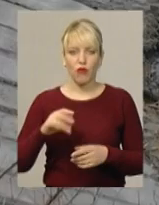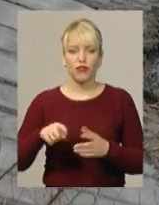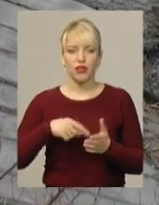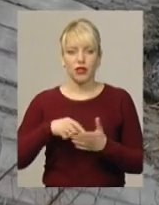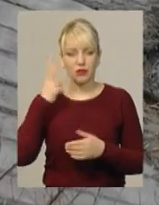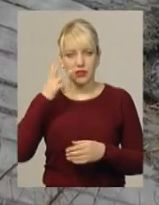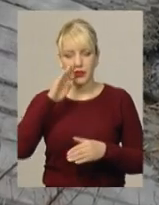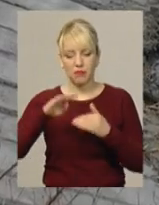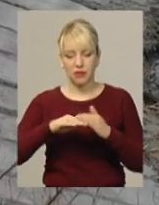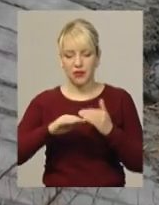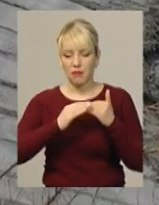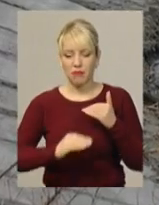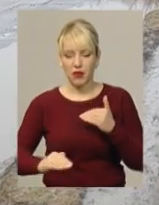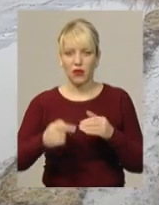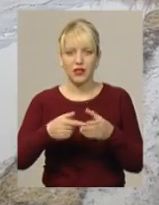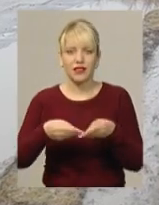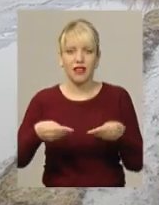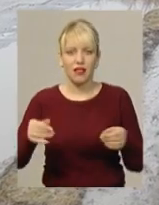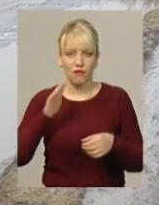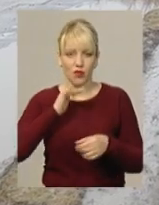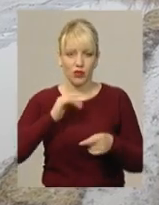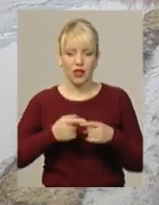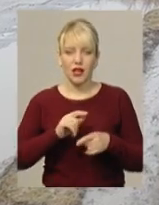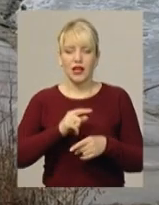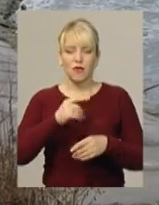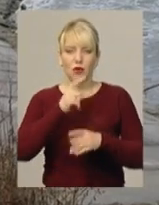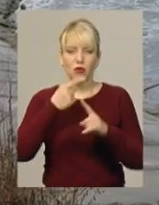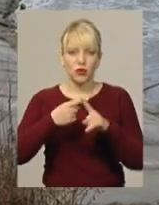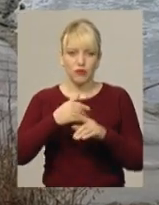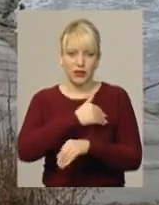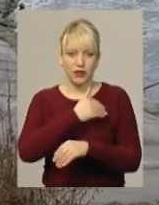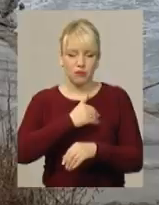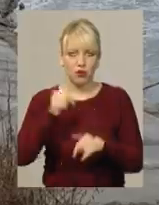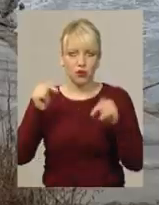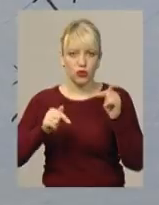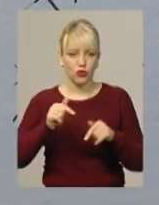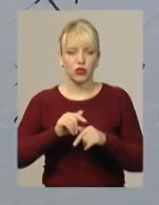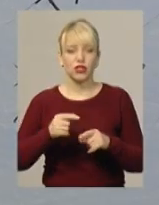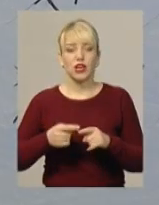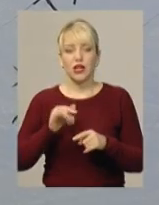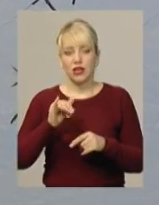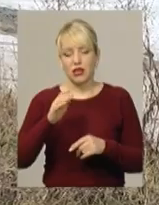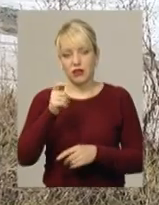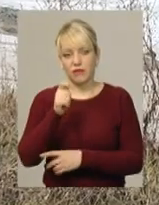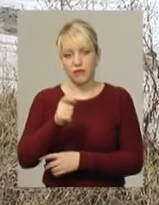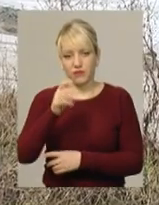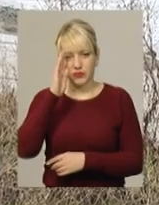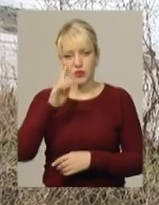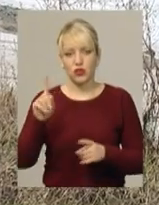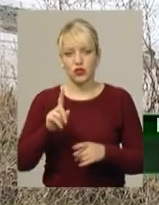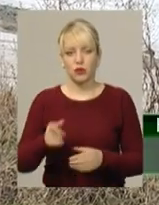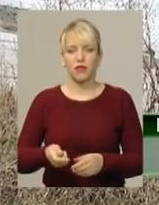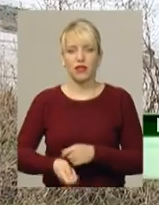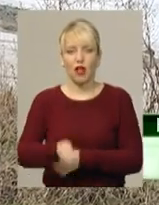берегом та на самій водоймі тала вода. Та ані це, ані плюсова температура з дощем не віднадали місцевого жителя від риболовлі. Щоб